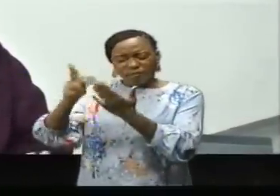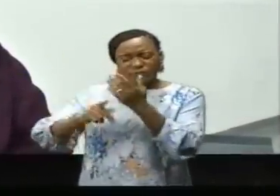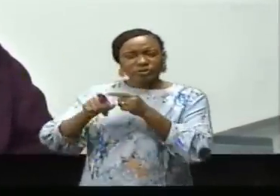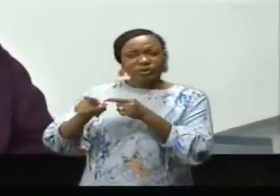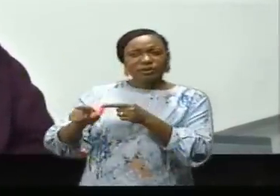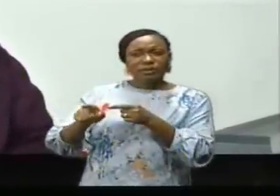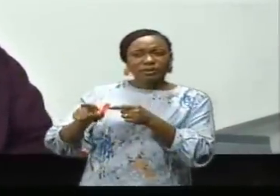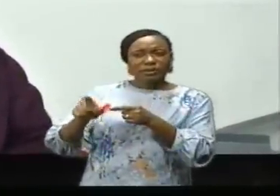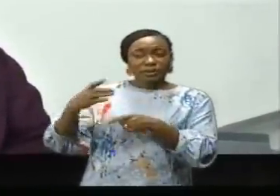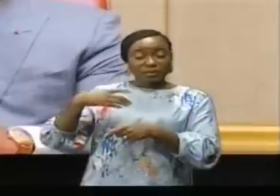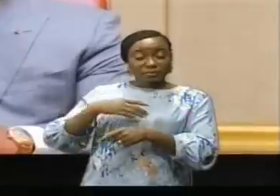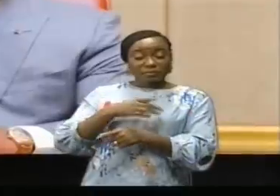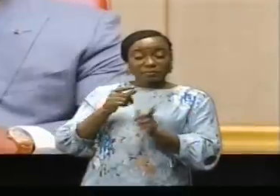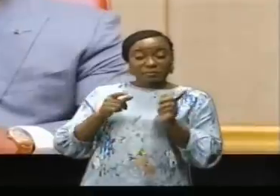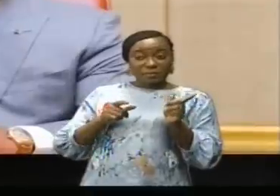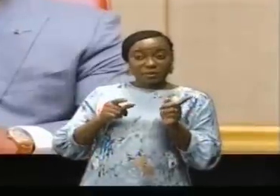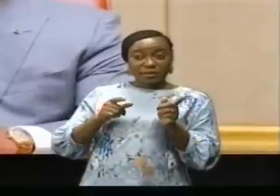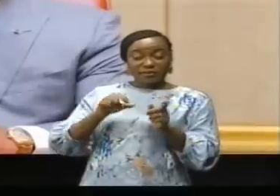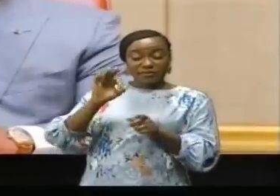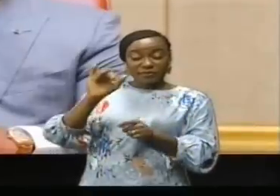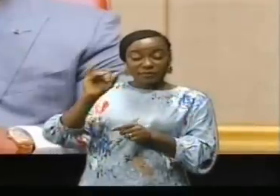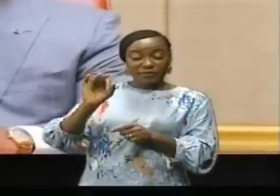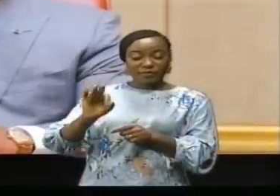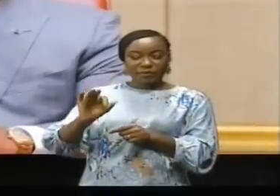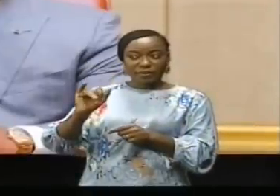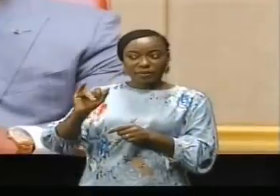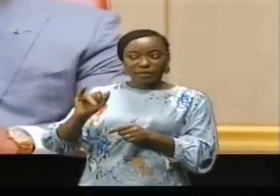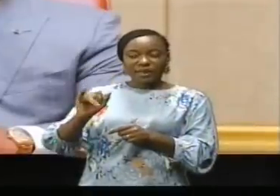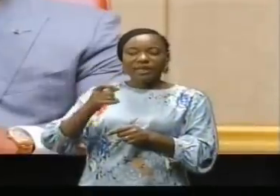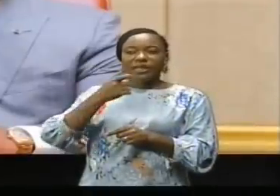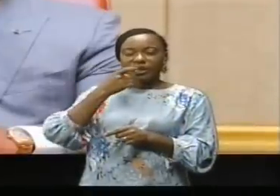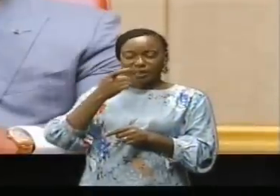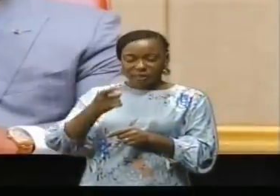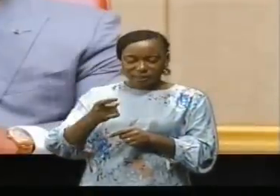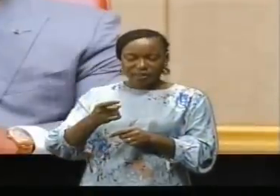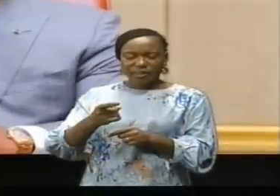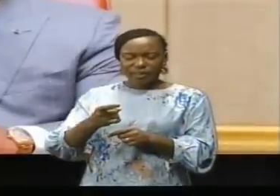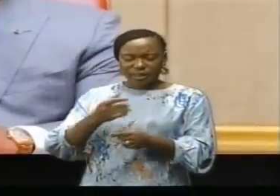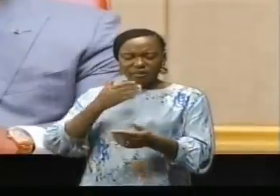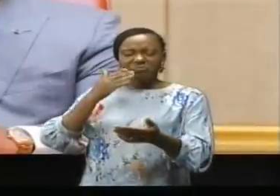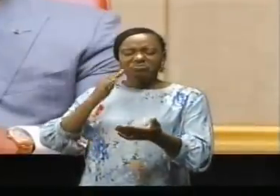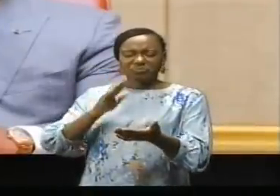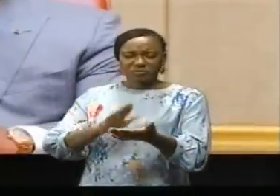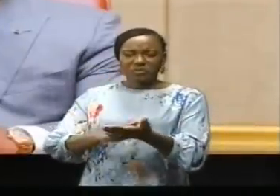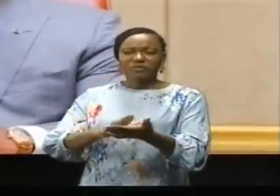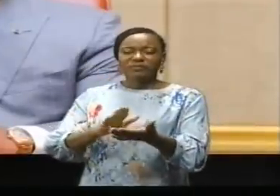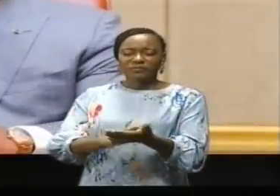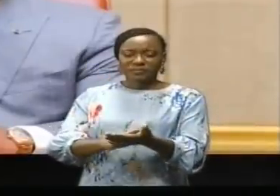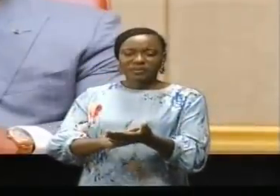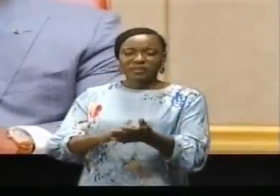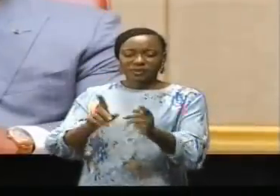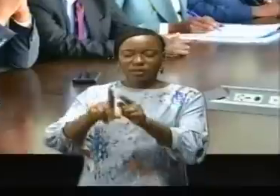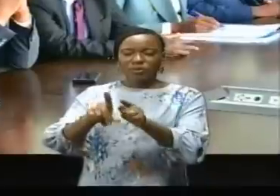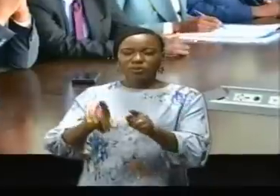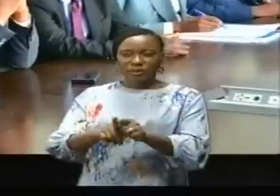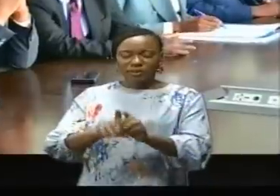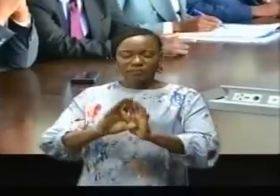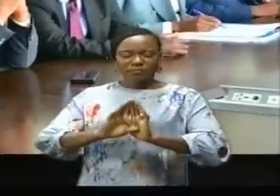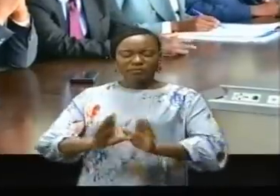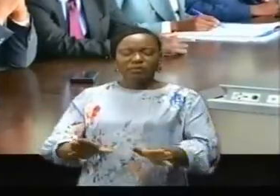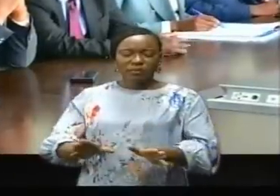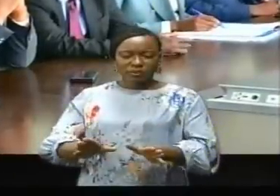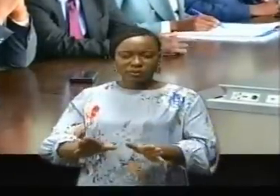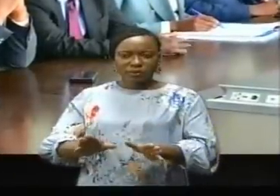-Thérèse Massou Kassaini a rendu hommage au premier citoyen de la République démocratique du Congo, Félix Tisekedi Chilombo, pour avoir rendu possible l